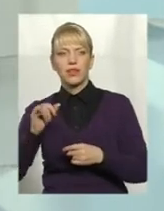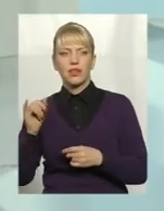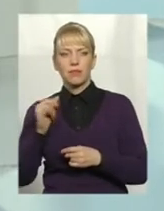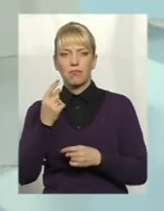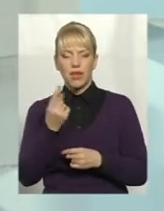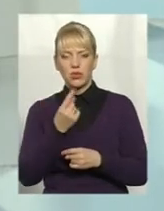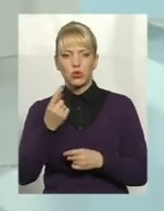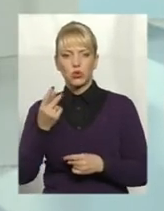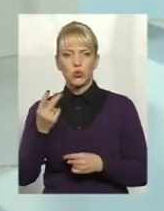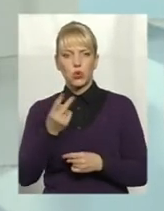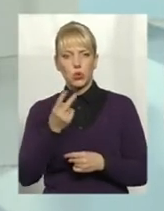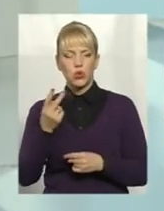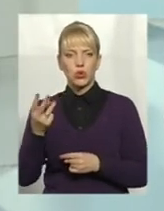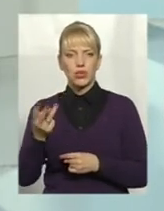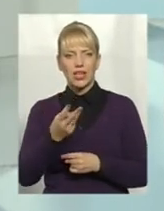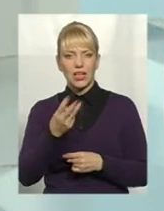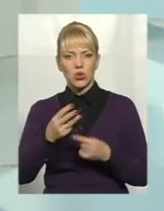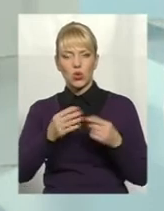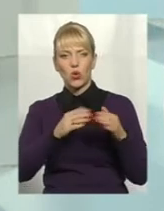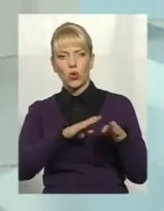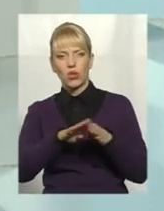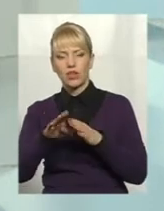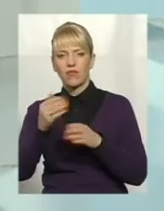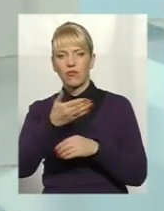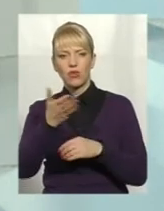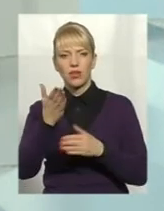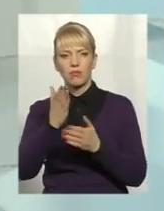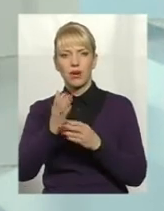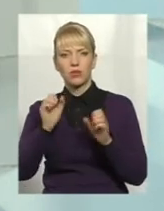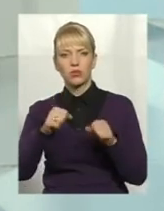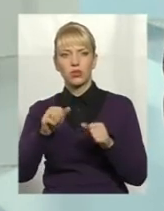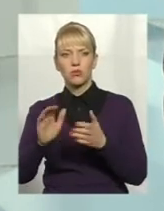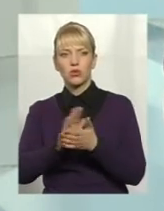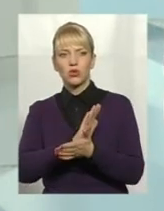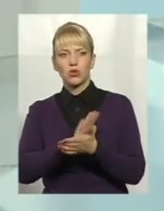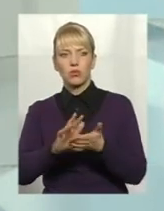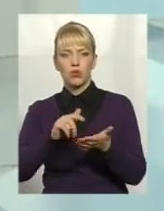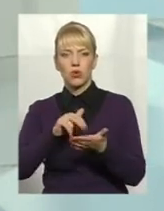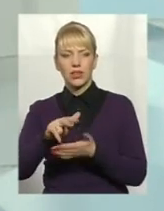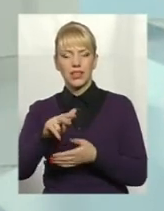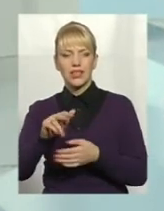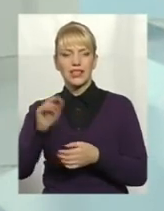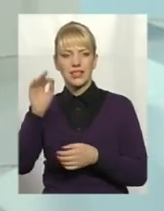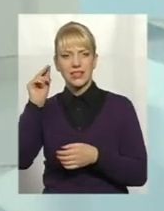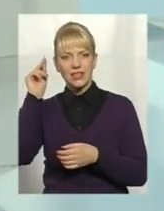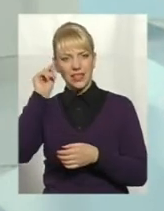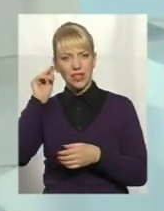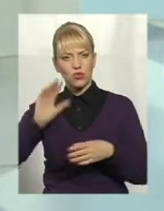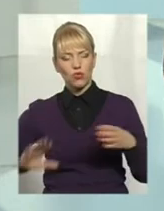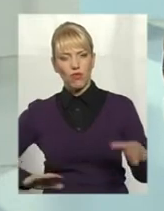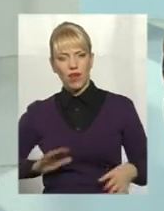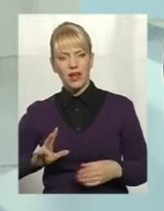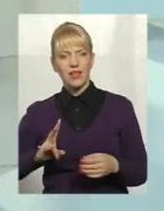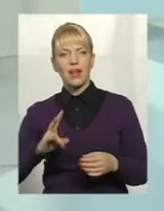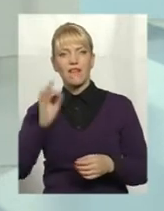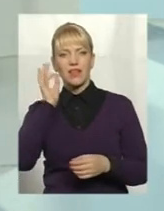другого, третього рівня, вони мають можливість безкоштовно прийти стажування у Німеччині на провідних кампаніях, або